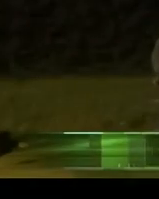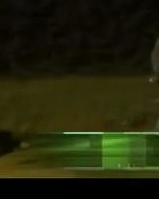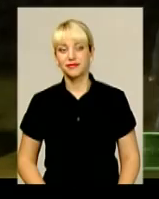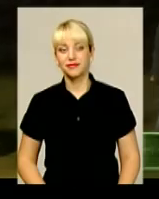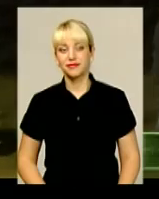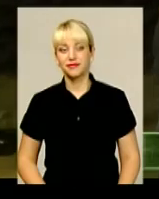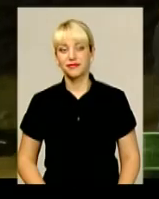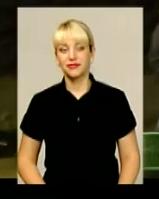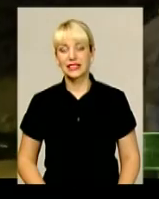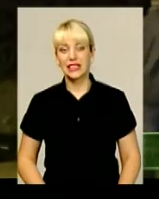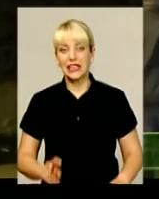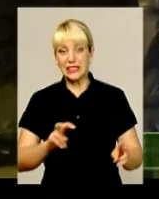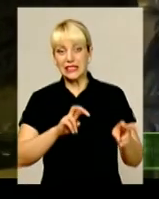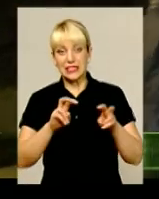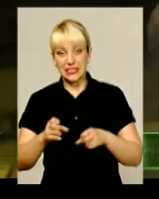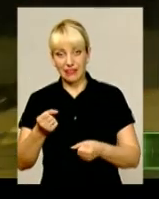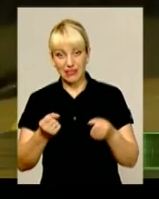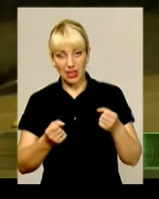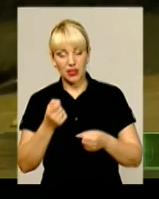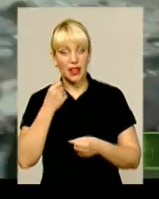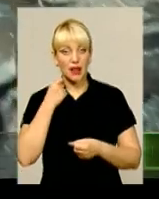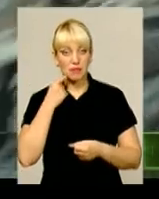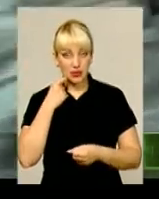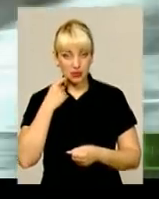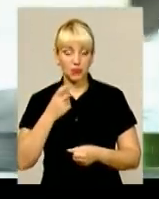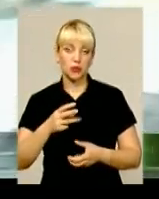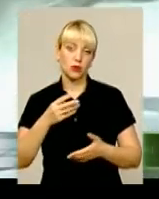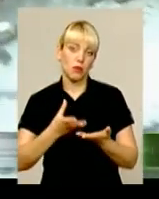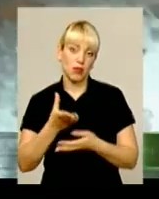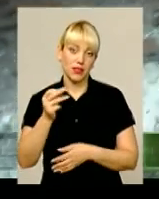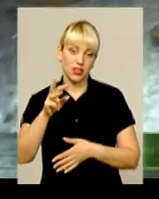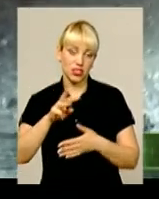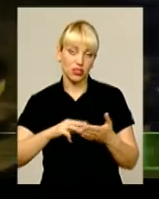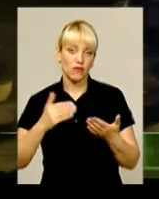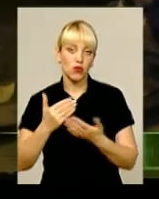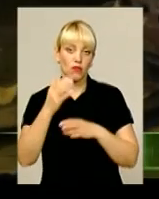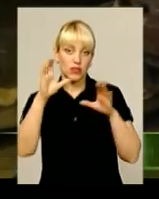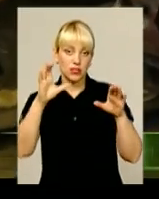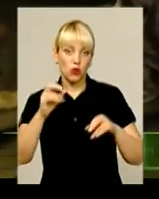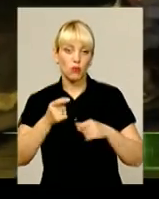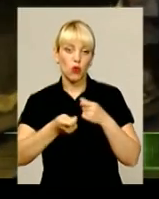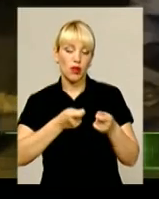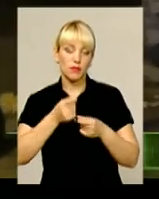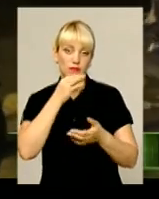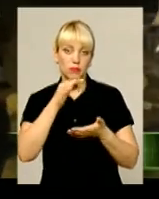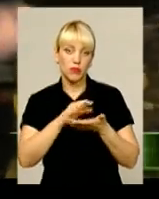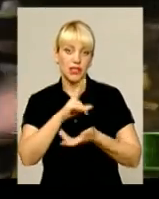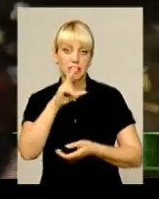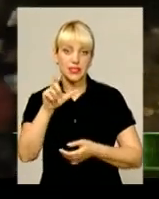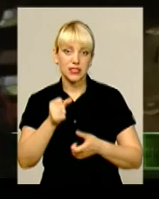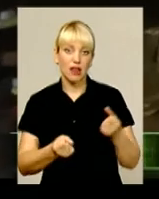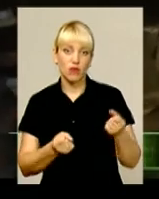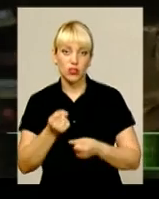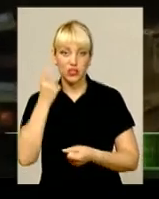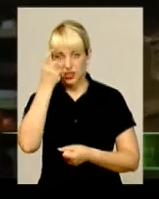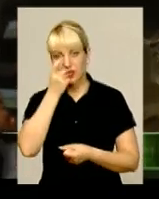Сів за кермо на підпитку, сплати штраф. Набрав чинності новий закон України про адміністративну відповідальність за водіння